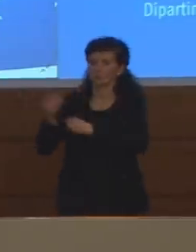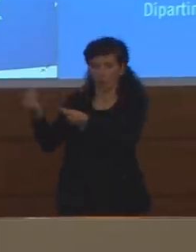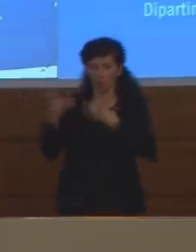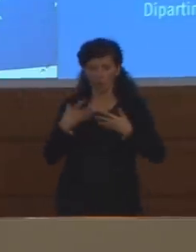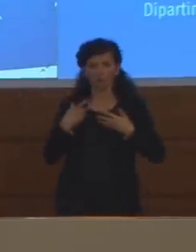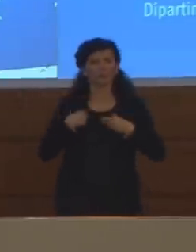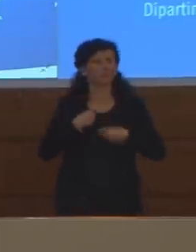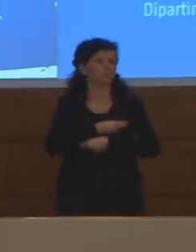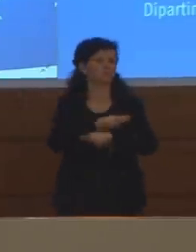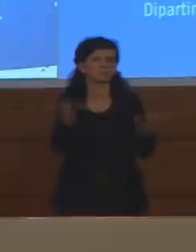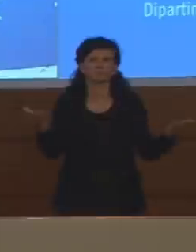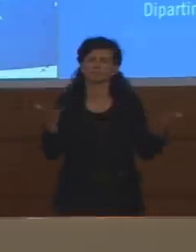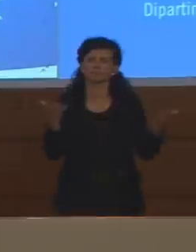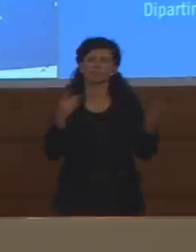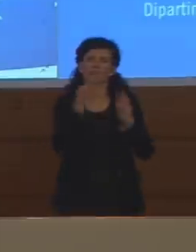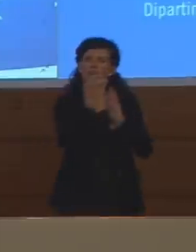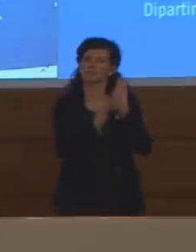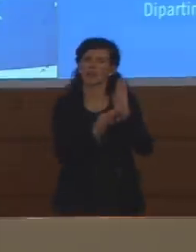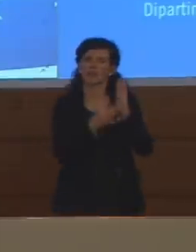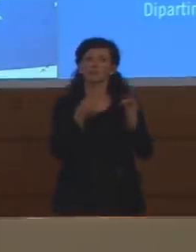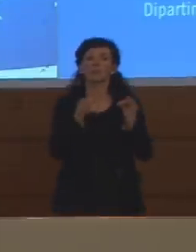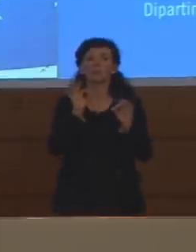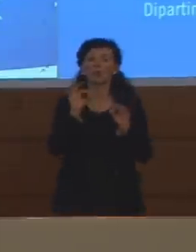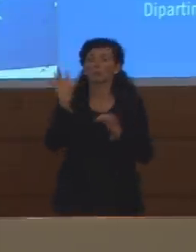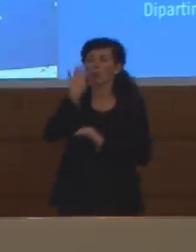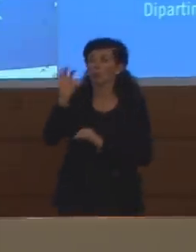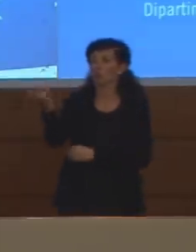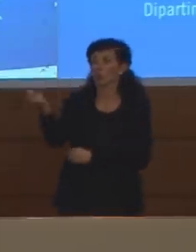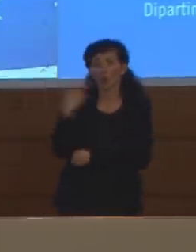sulla base dei dati trasferiti dalle regioni